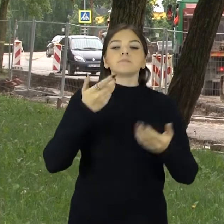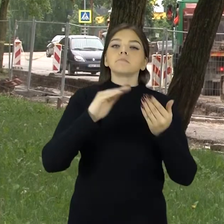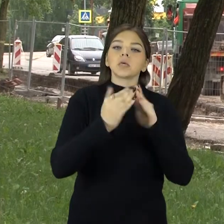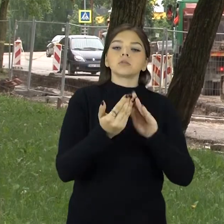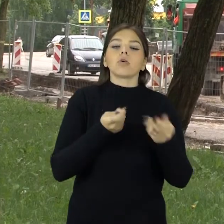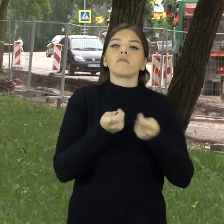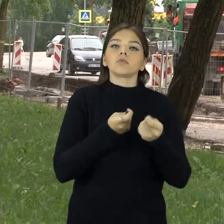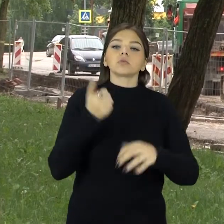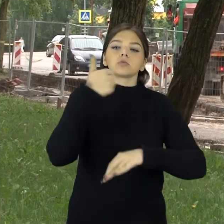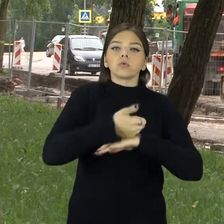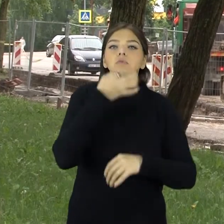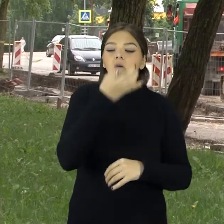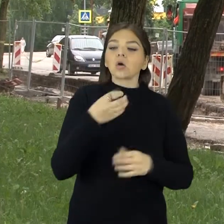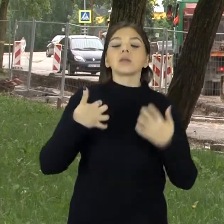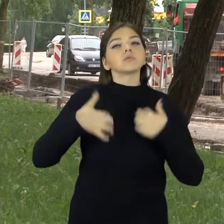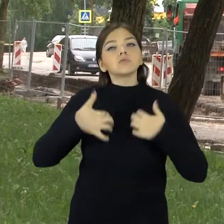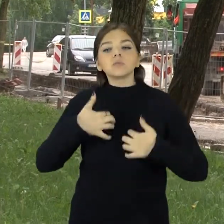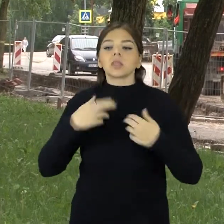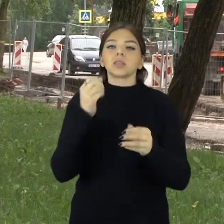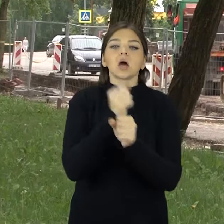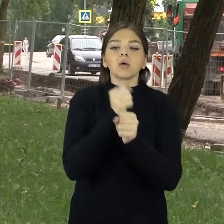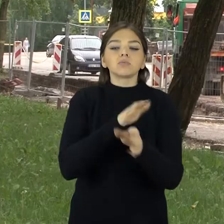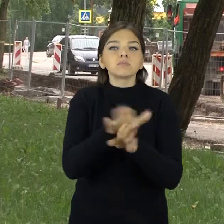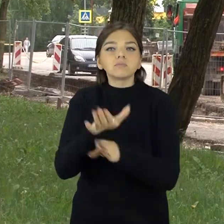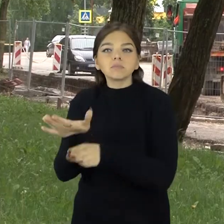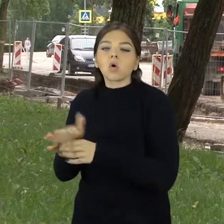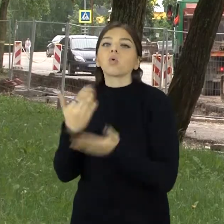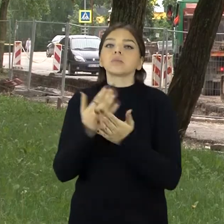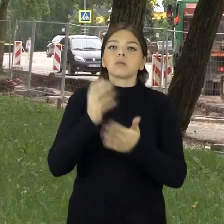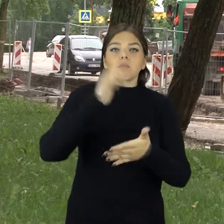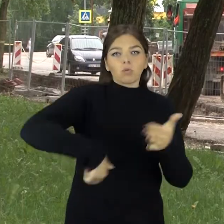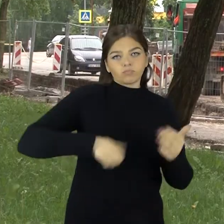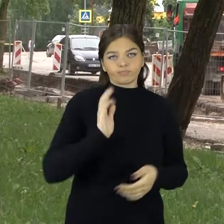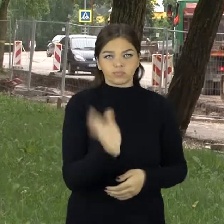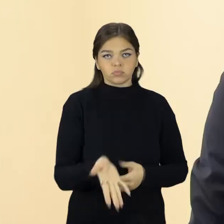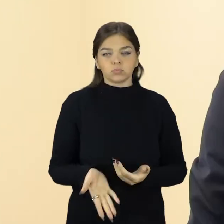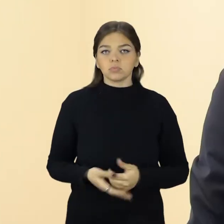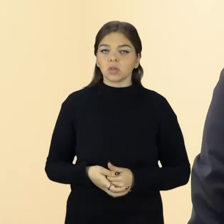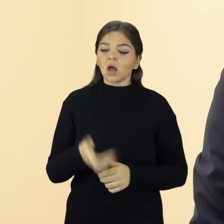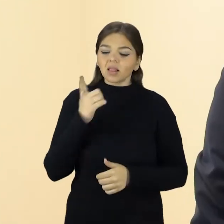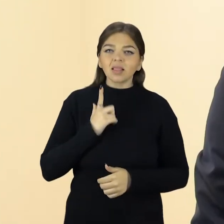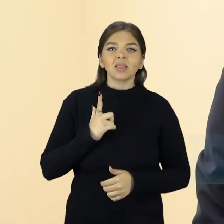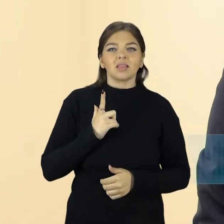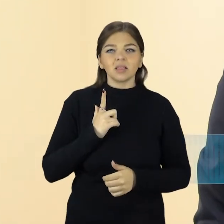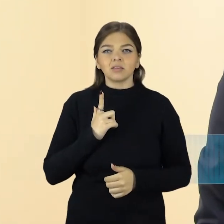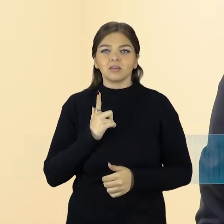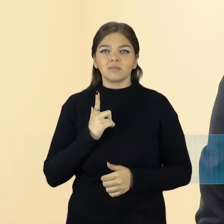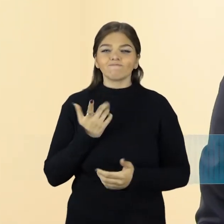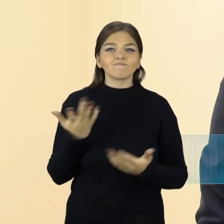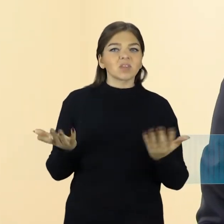sako, kad rangovas kabo užbaigti darbas iki nustatyto termino pabaigos. Kito atveju, jam greistų baudos. Pasiūlymas laukti